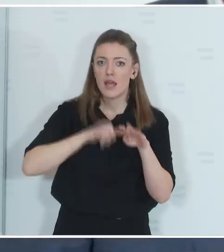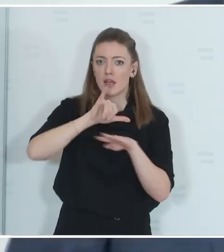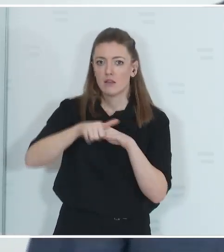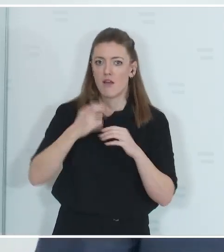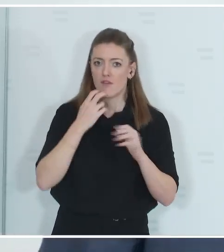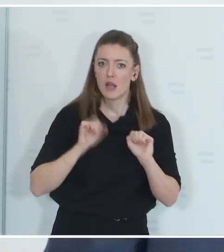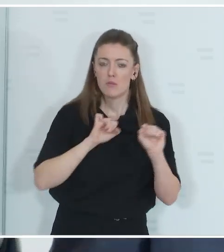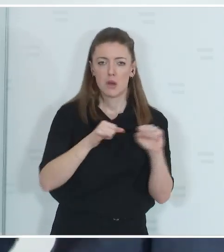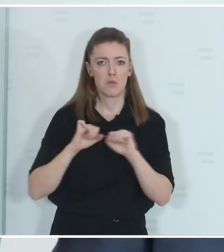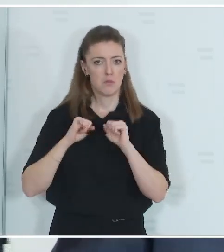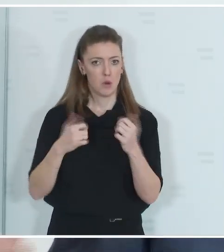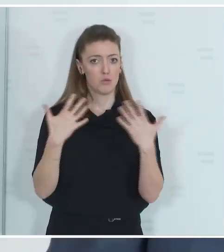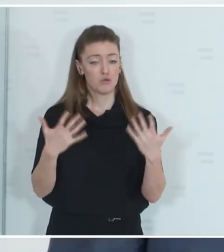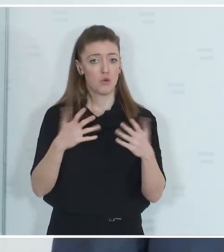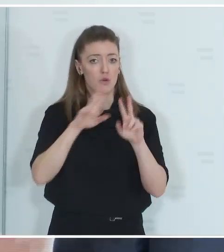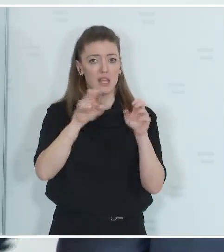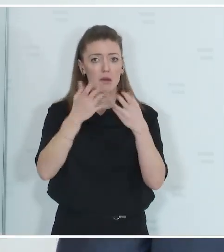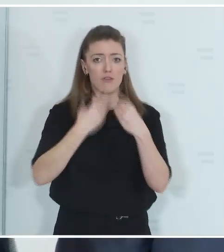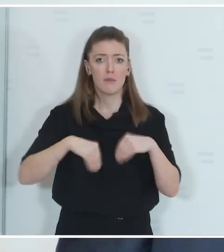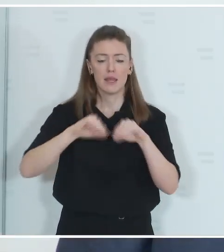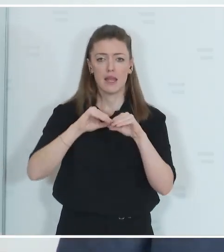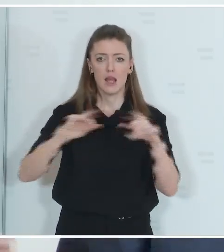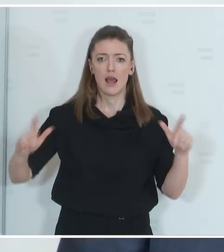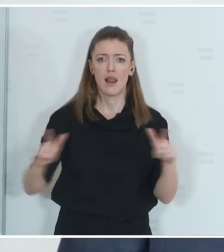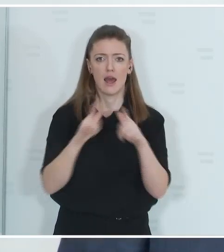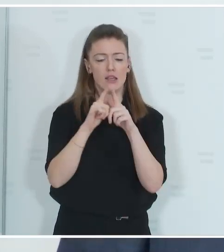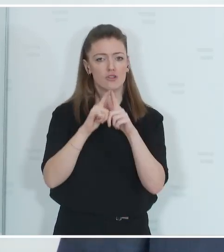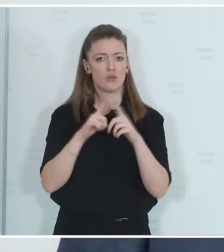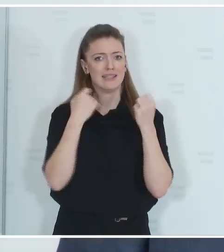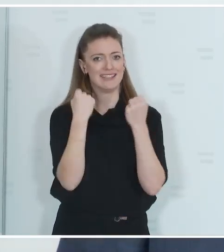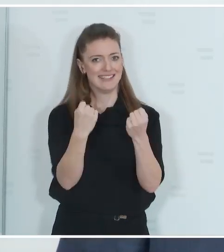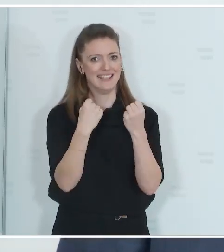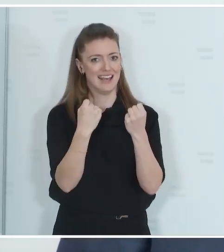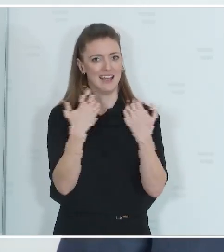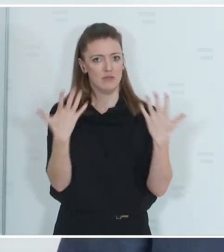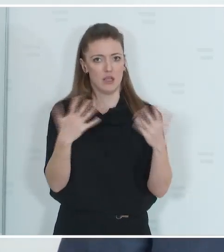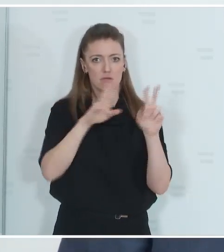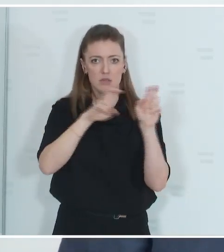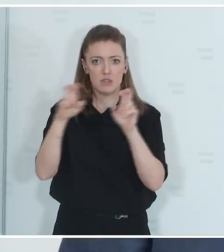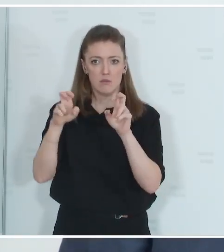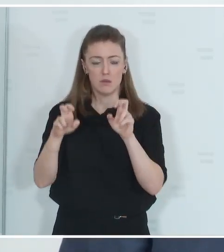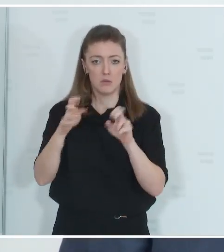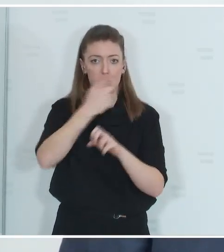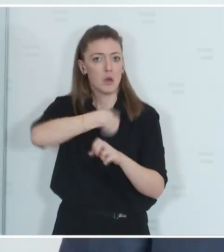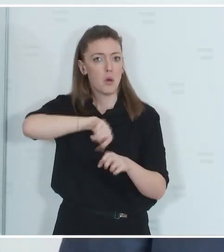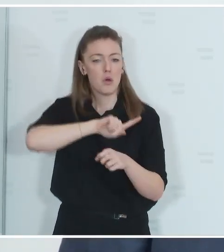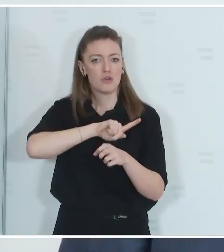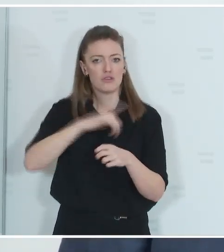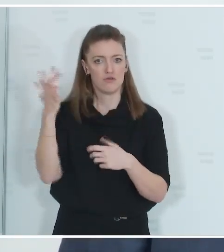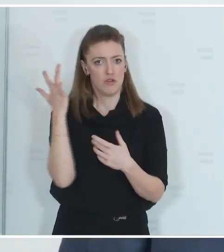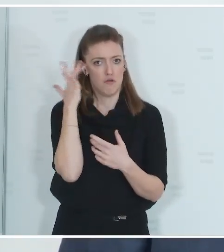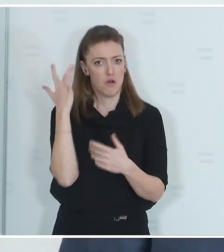vorantreiben will. Und das Thema Familie, das Thema Leistung, das Thema Sicherheit, das sind jene Themen, die bei uns als